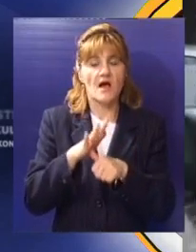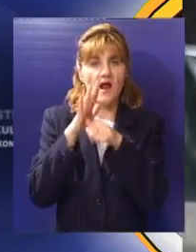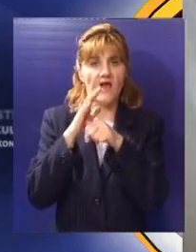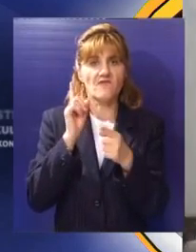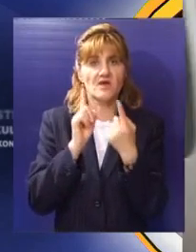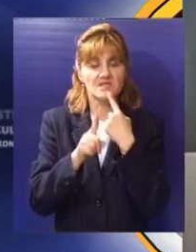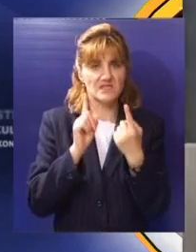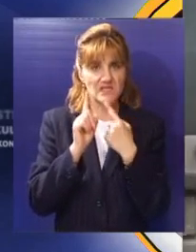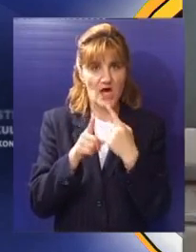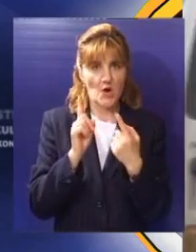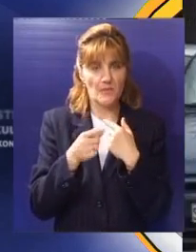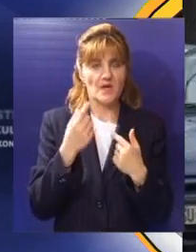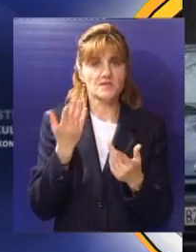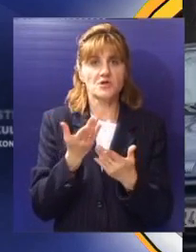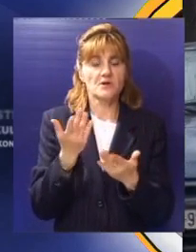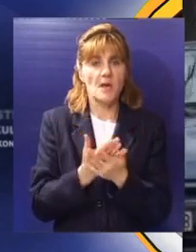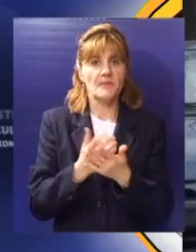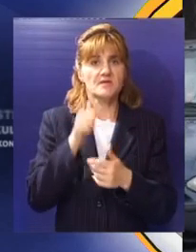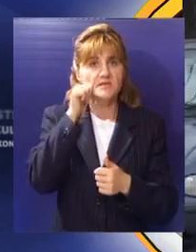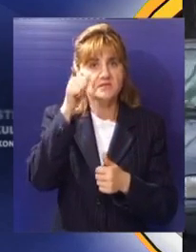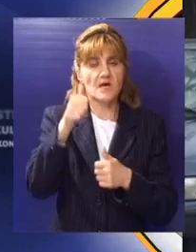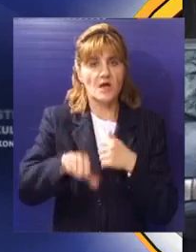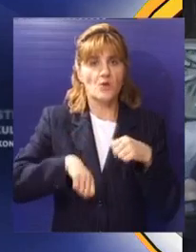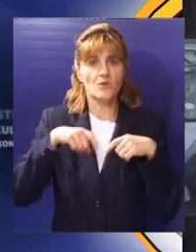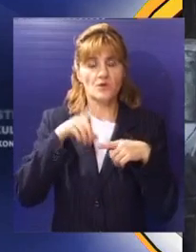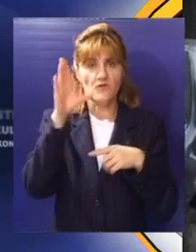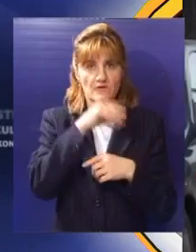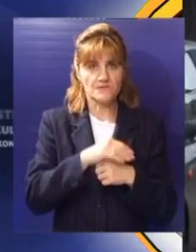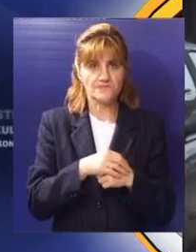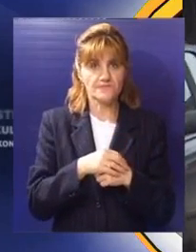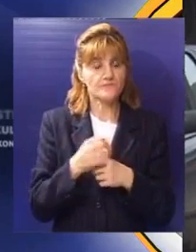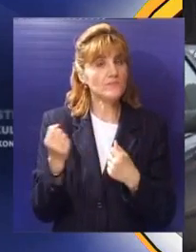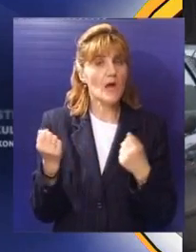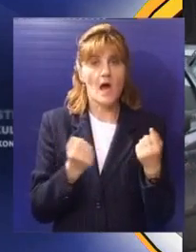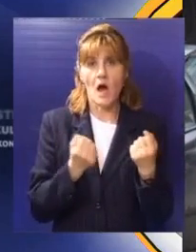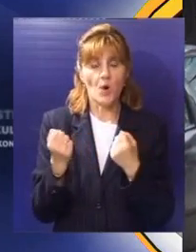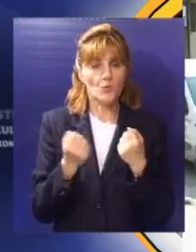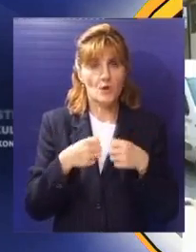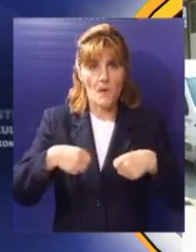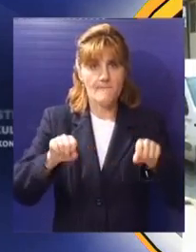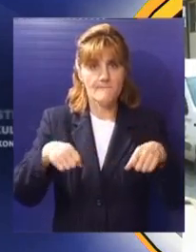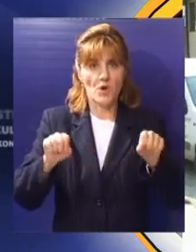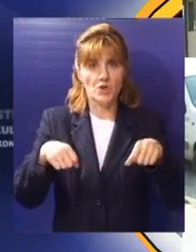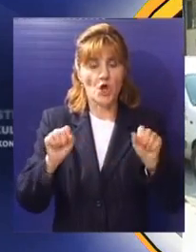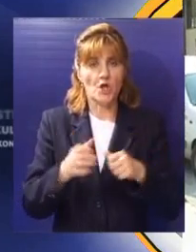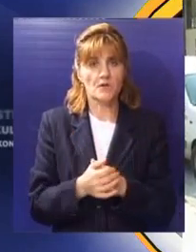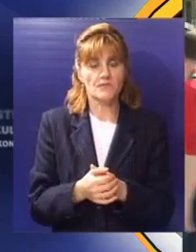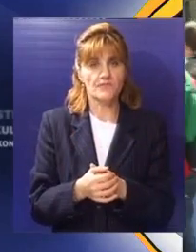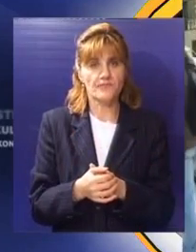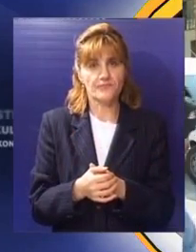gradskih saobraćajnica, kao i frekvencija saobraćaja tokom celog dana. Pa automobili i motori.